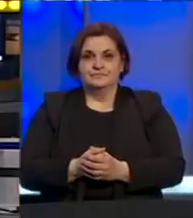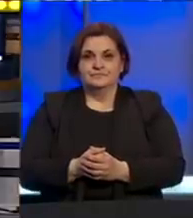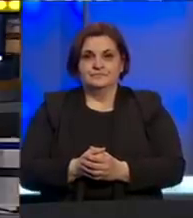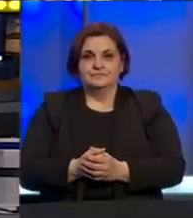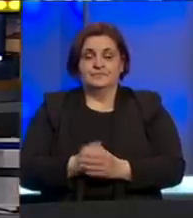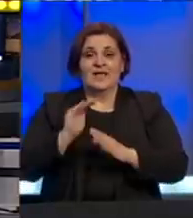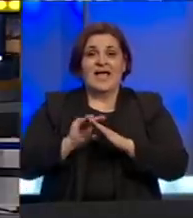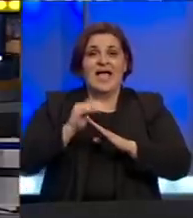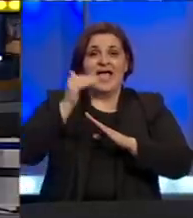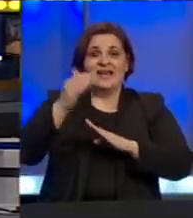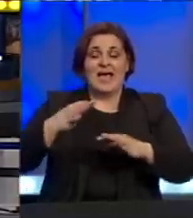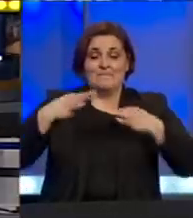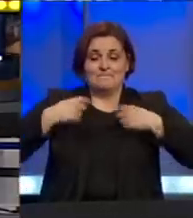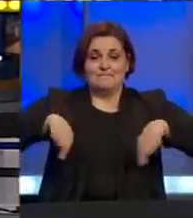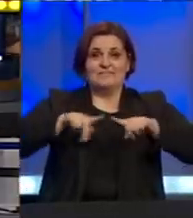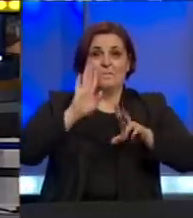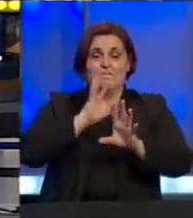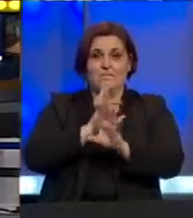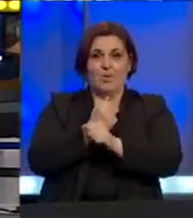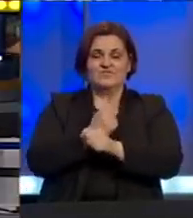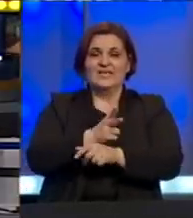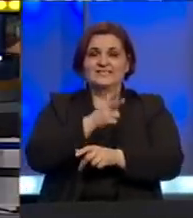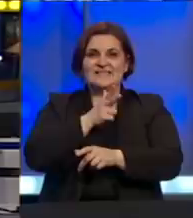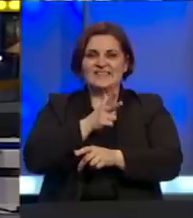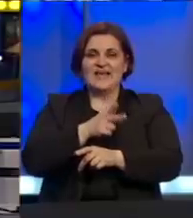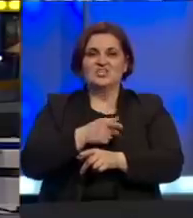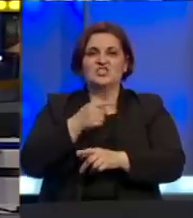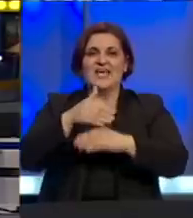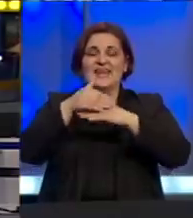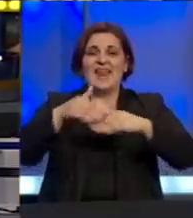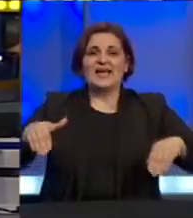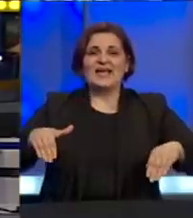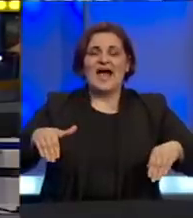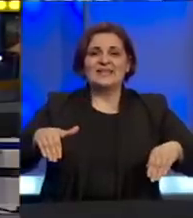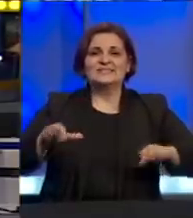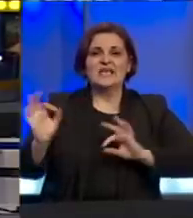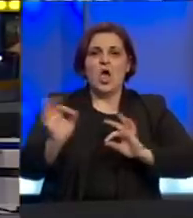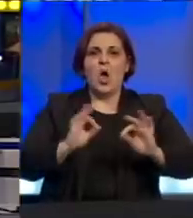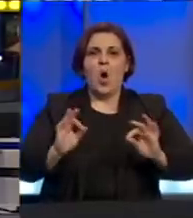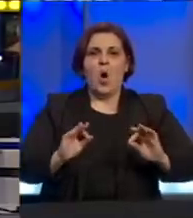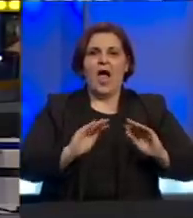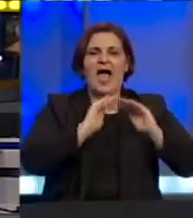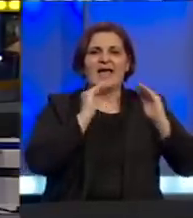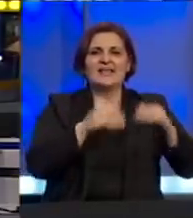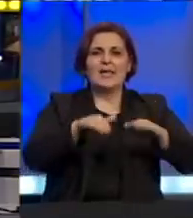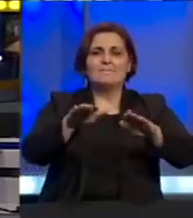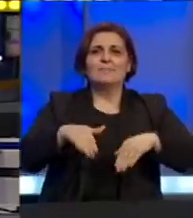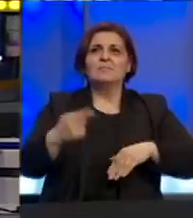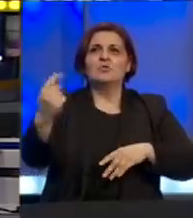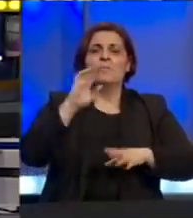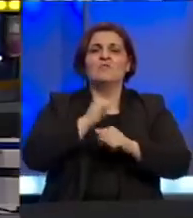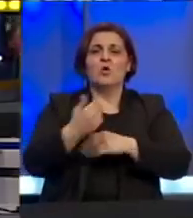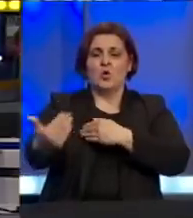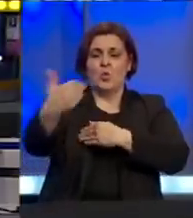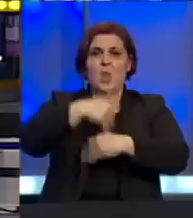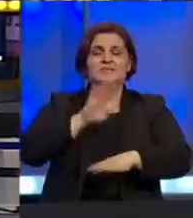Nakon što je predsjedništvo Bosne i Hercegovine zatražilo da se na graničnim prijelazima osigura karantena za prijem VH građana koji